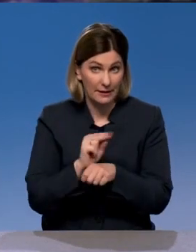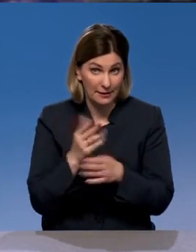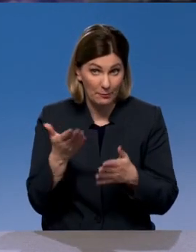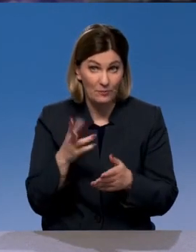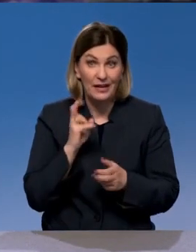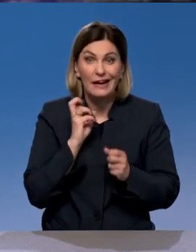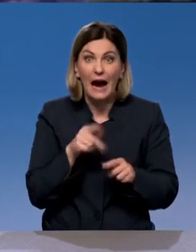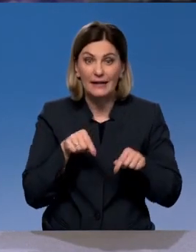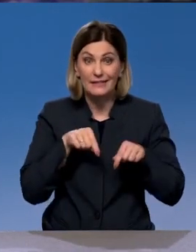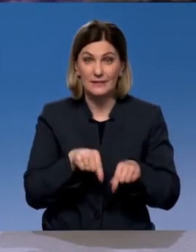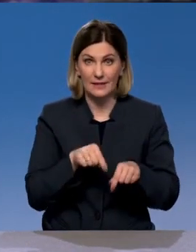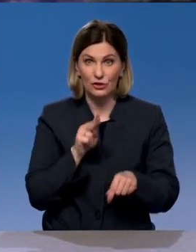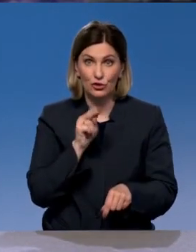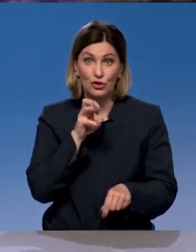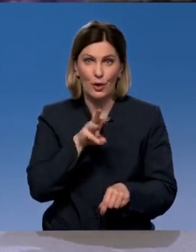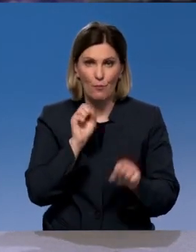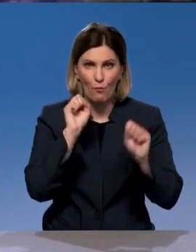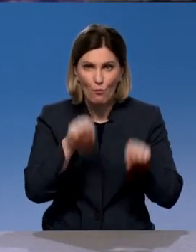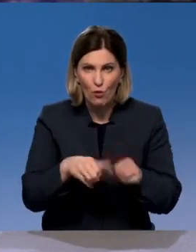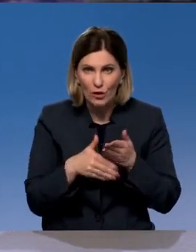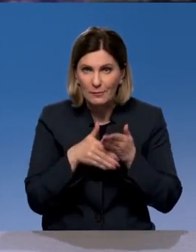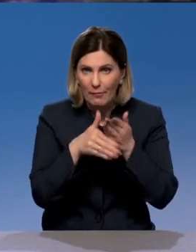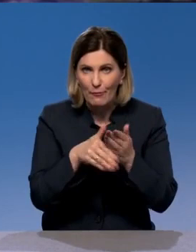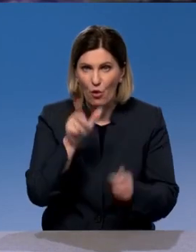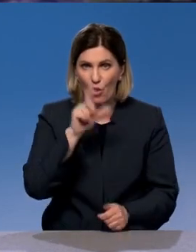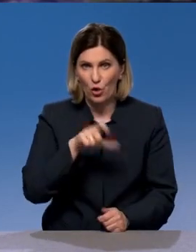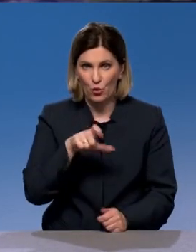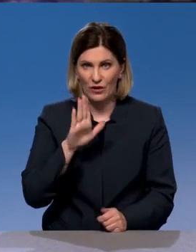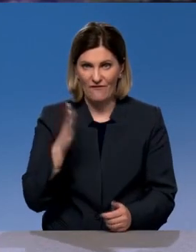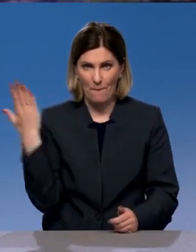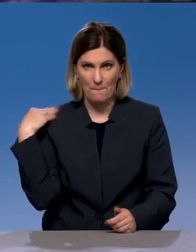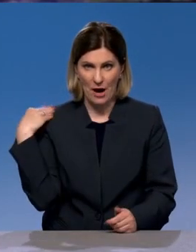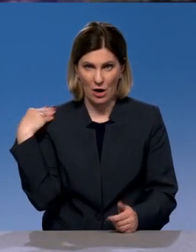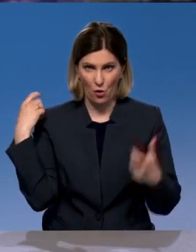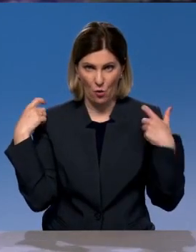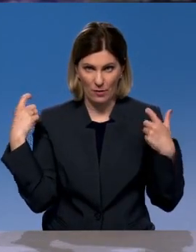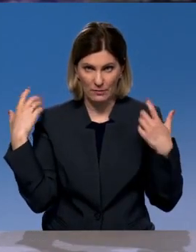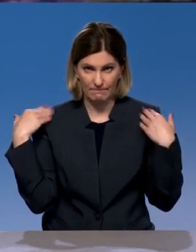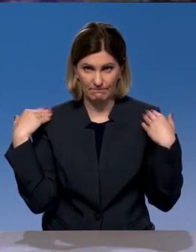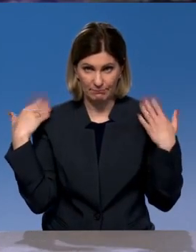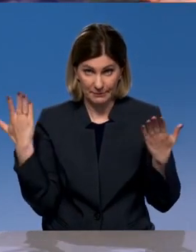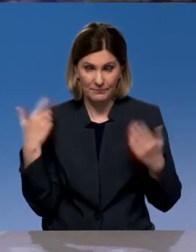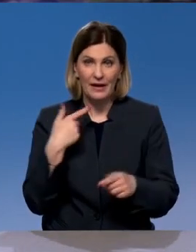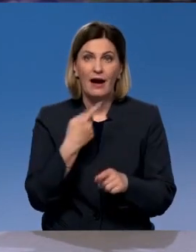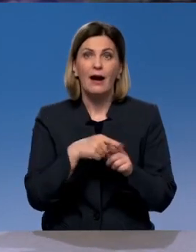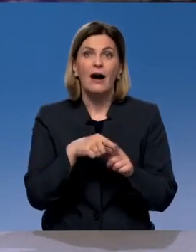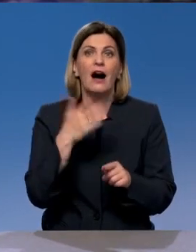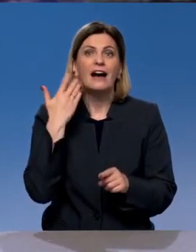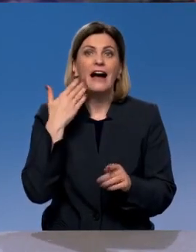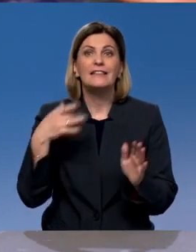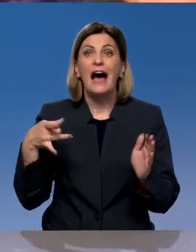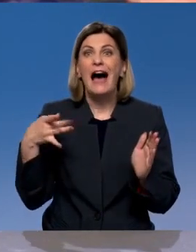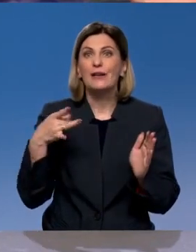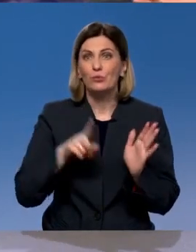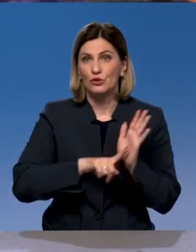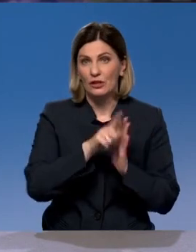здесь, чем могут помочь люди в погонах, а не что? Вот правильно сейчас прозвучало то, что одно дело остановить, когда мы видим сейчас арбузы, начнутся